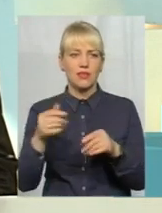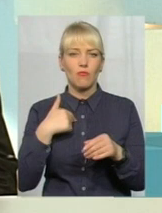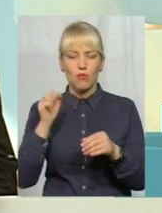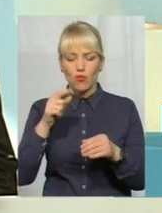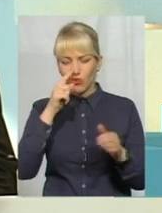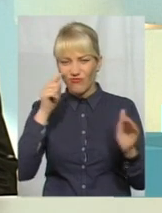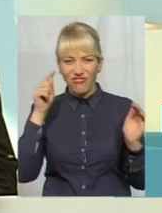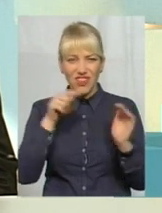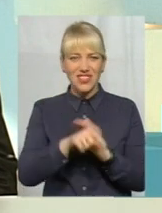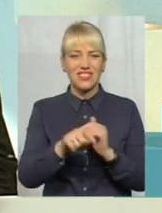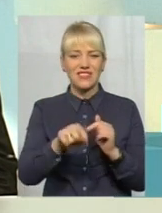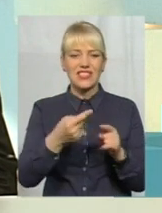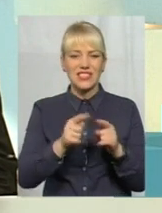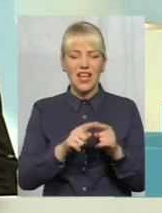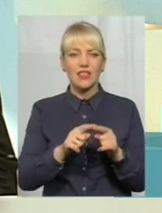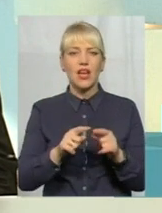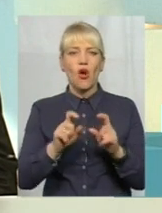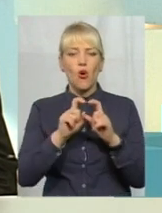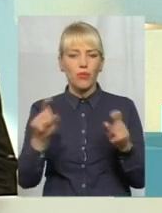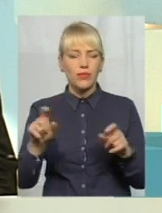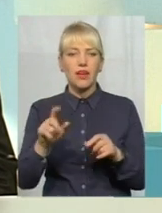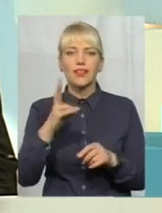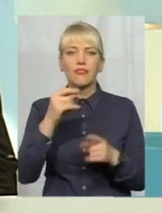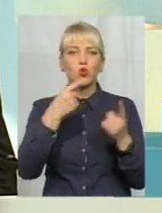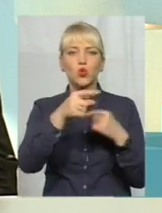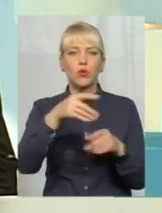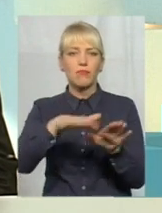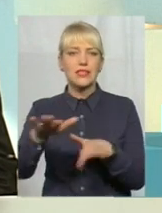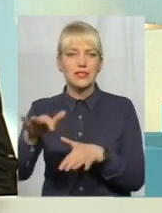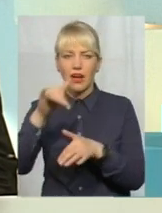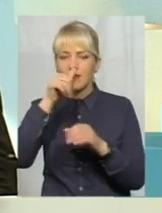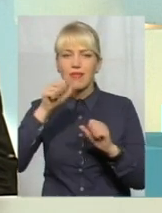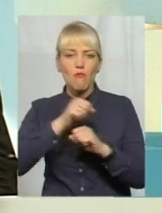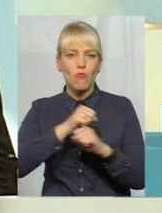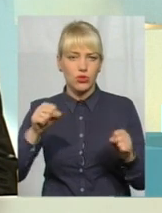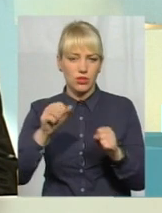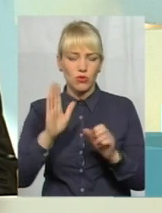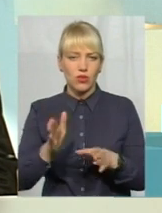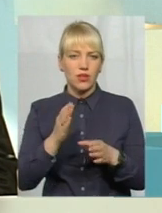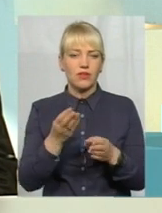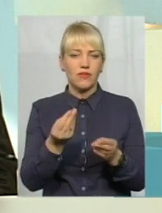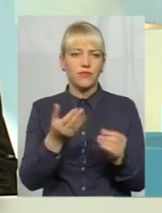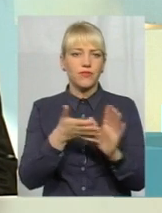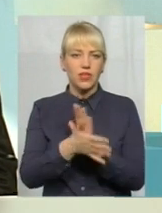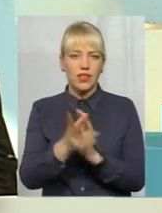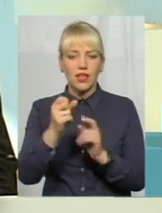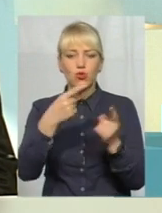'єкт і більше в місці не будувати велодоріжок, але я думаю, що наразі краще зробити трішечки